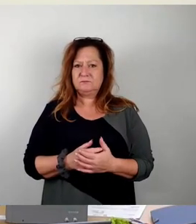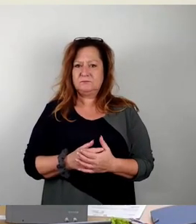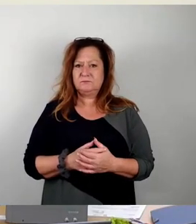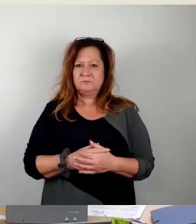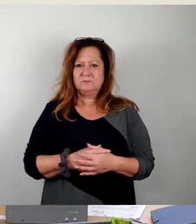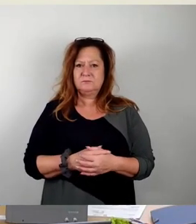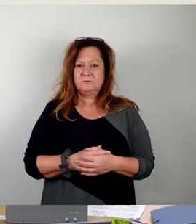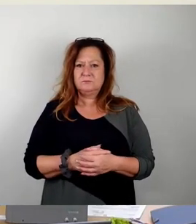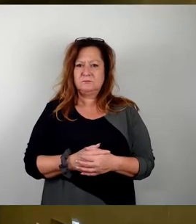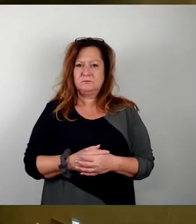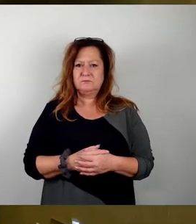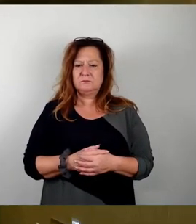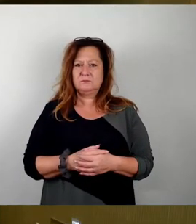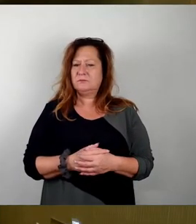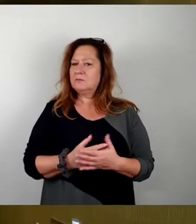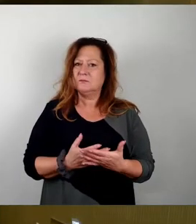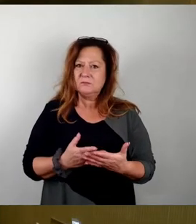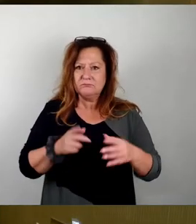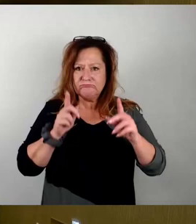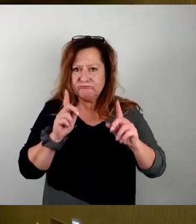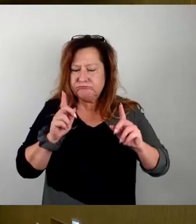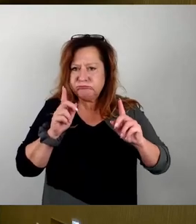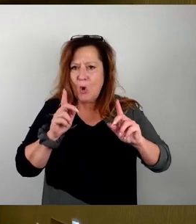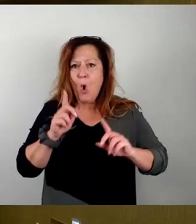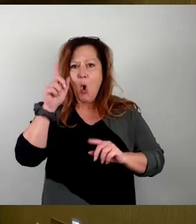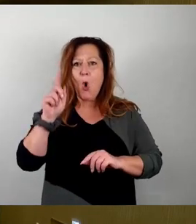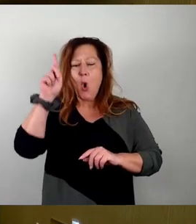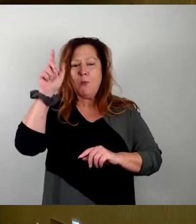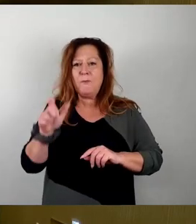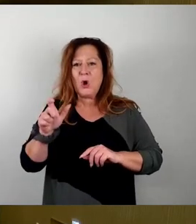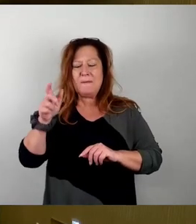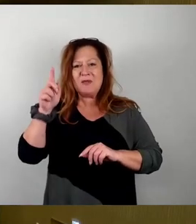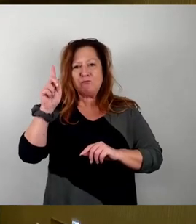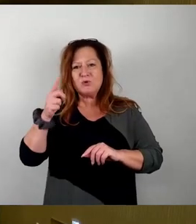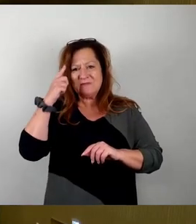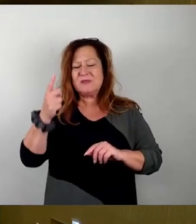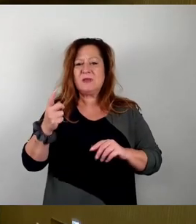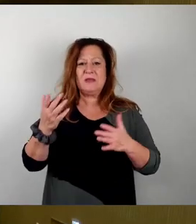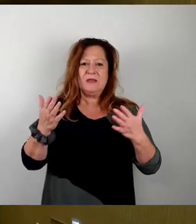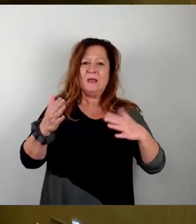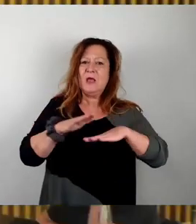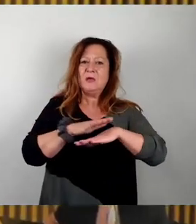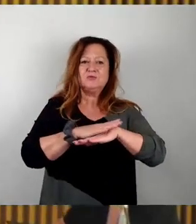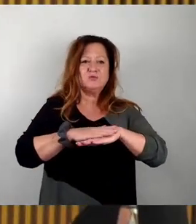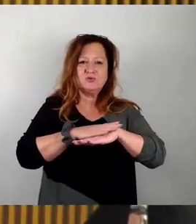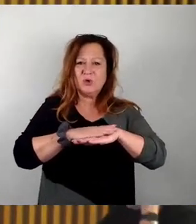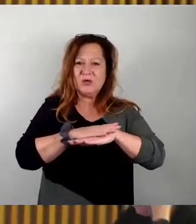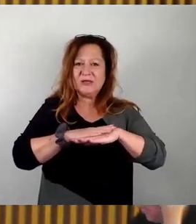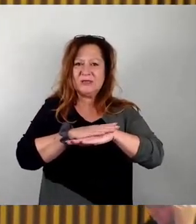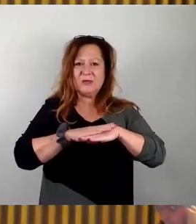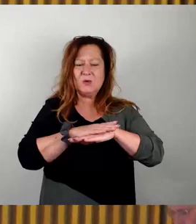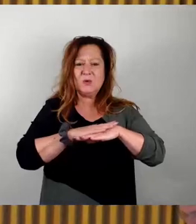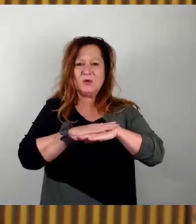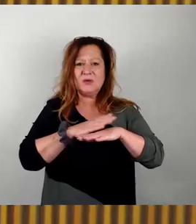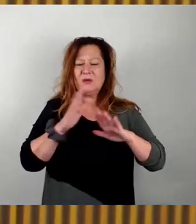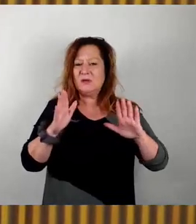dann nochmal sagen. übernehmen. Ich muss nur wissen, was am Ende irgendwann abschließt. Herr Lüchte, Entschuldigung, dass ich das Wort so an mich reiße, um das jetzt hier so anfangen